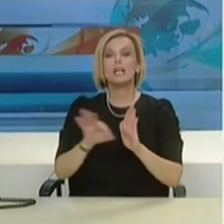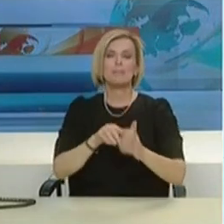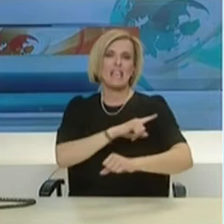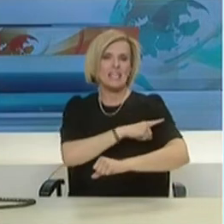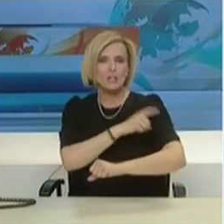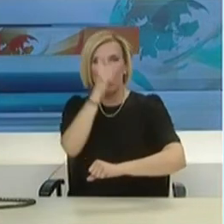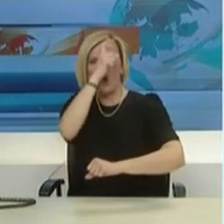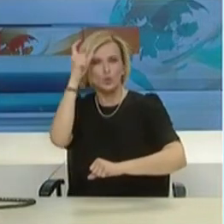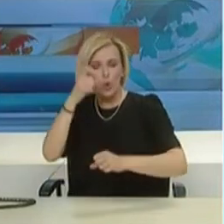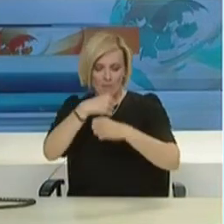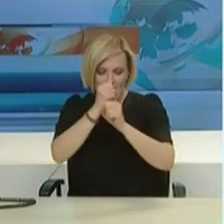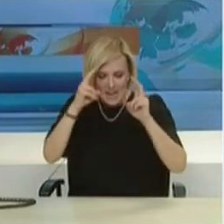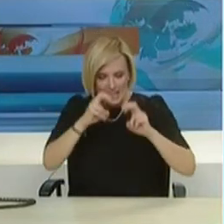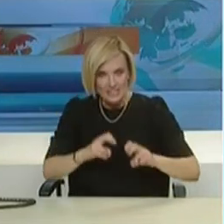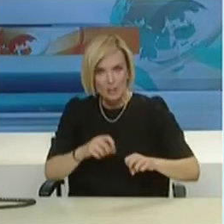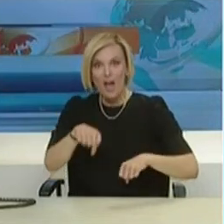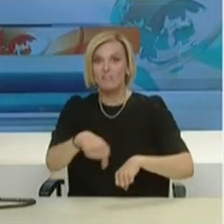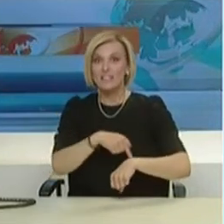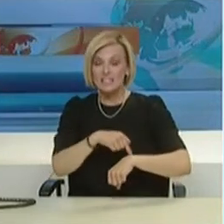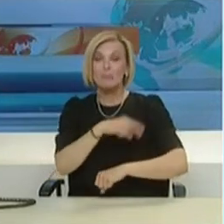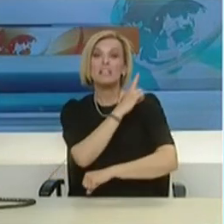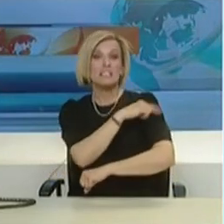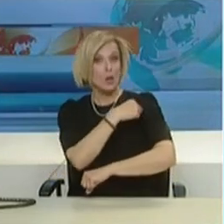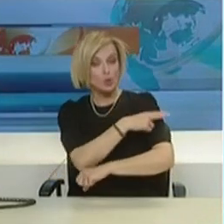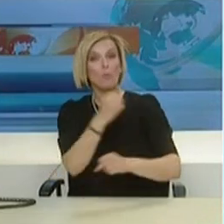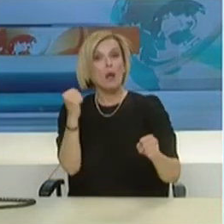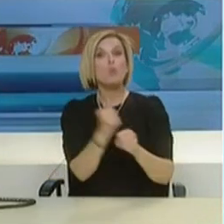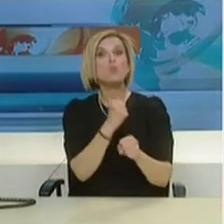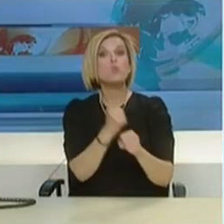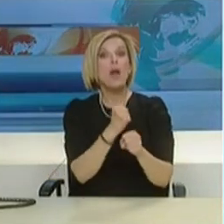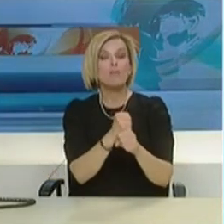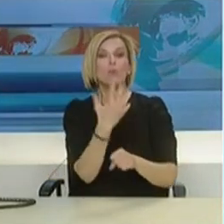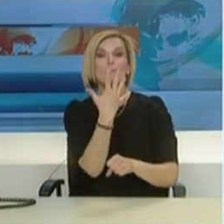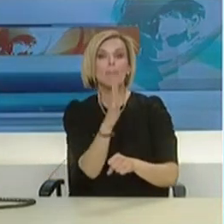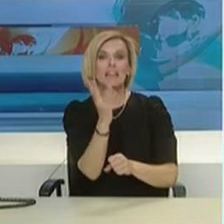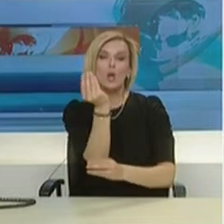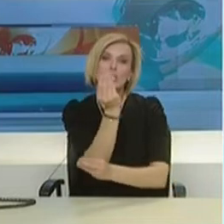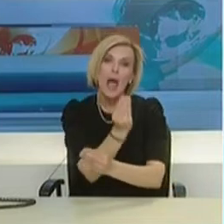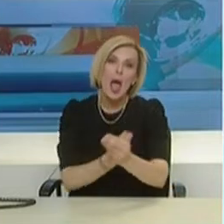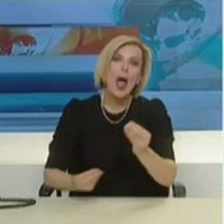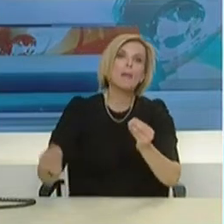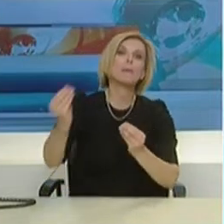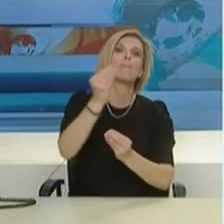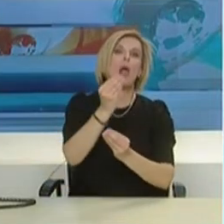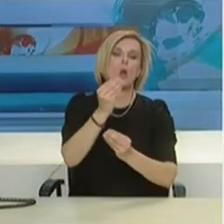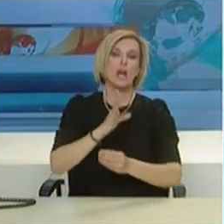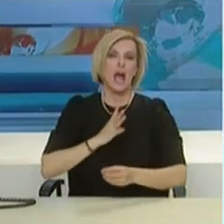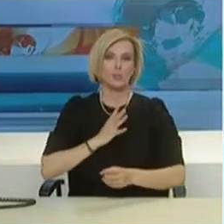Ήδη στα νοσοκομεία δουλεύουν αυτή τη στιγμή 500 και πλέον άτομα, 100 γιατροί και